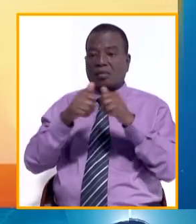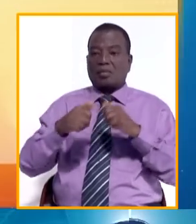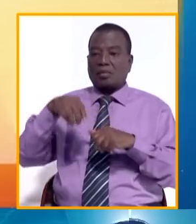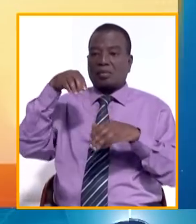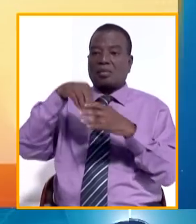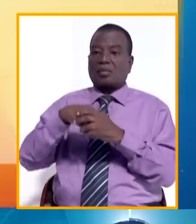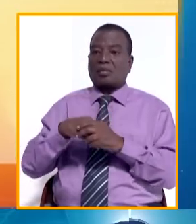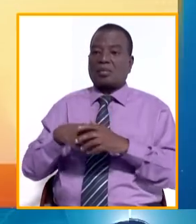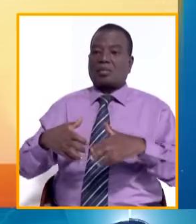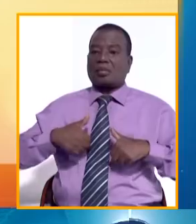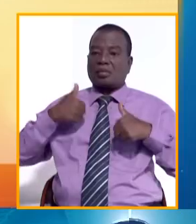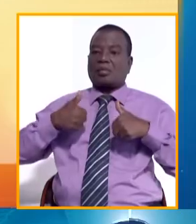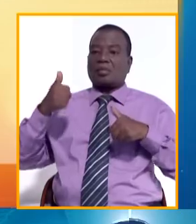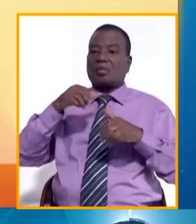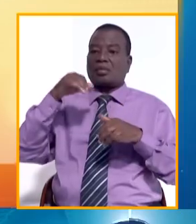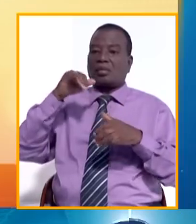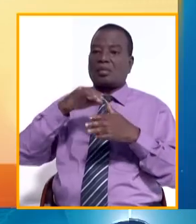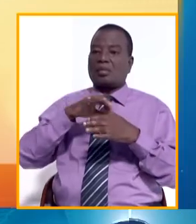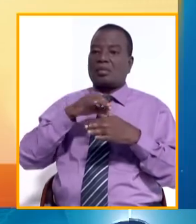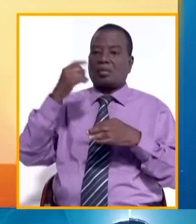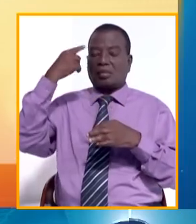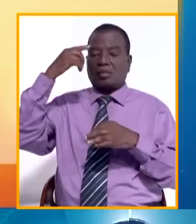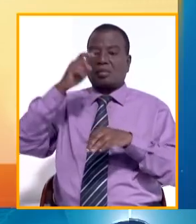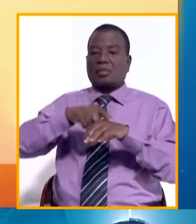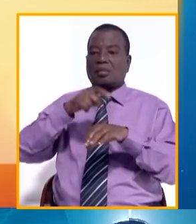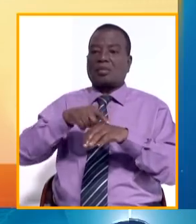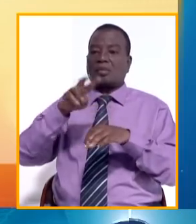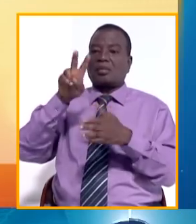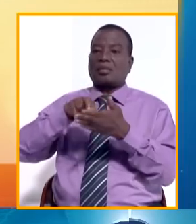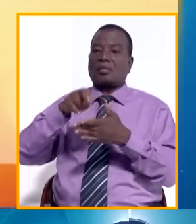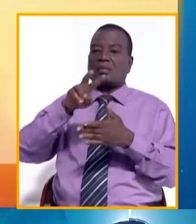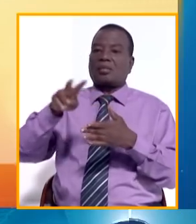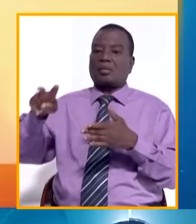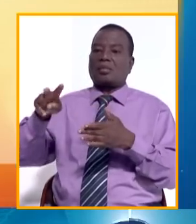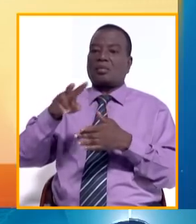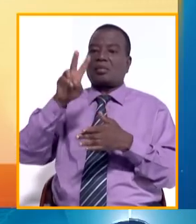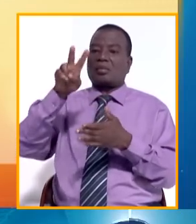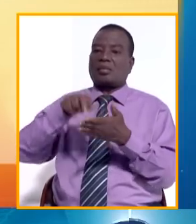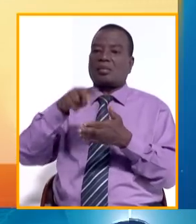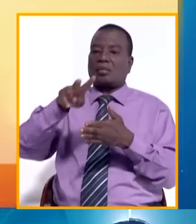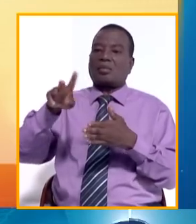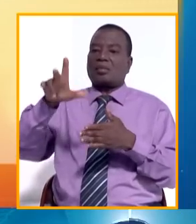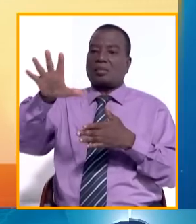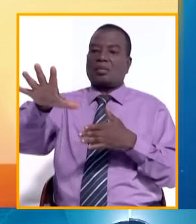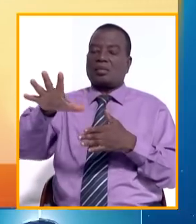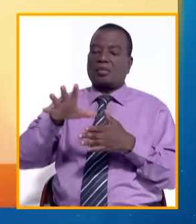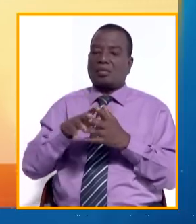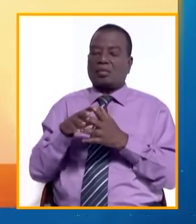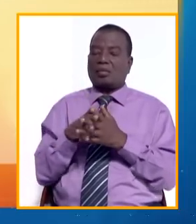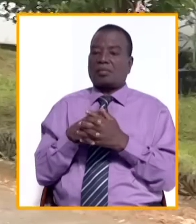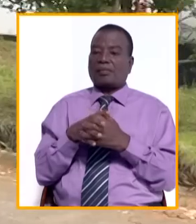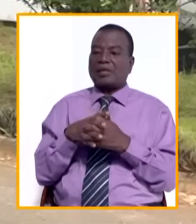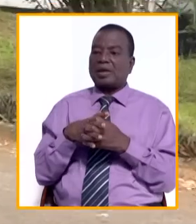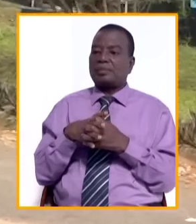à baptiser stratégie de coopération PISCP pour la période 2022-2025. Plus de précisions avec Didier Nguessant.